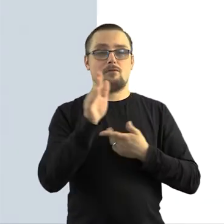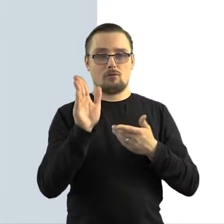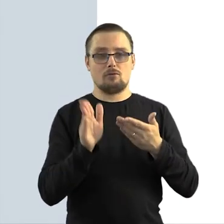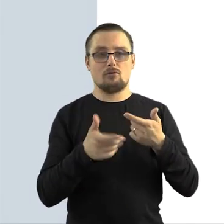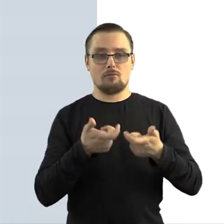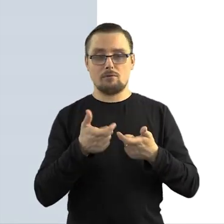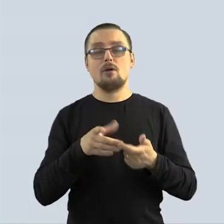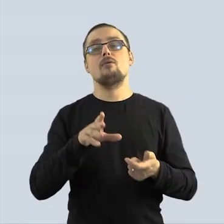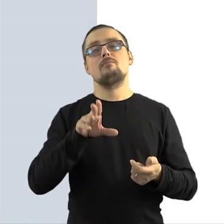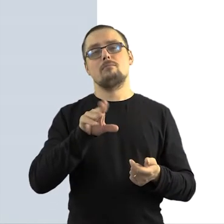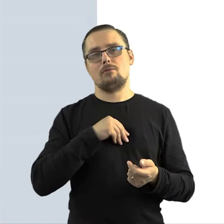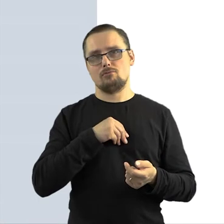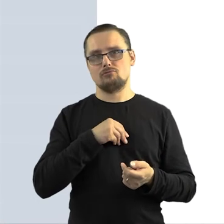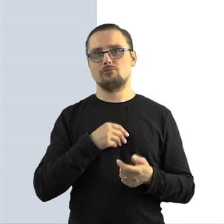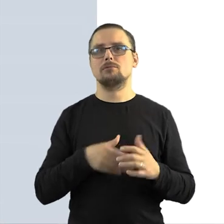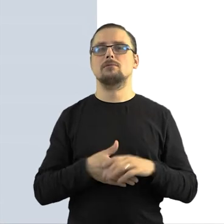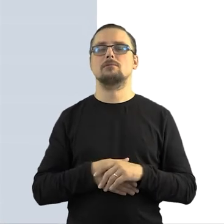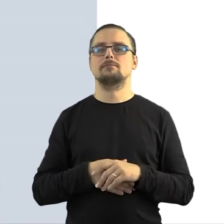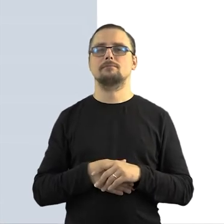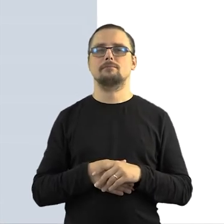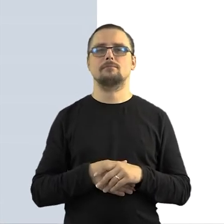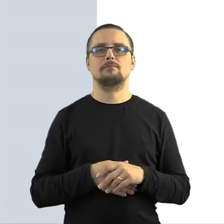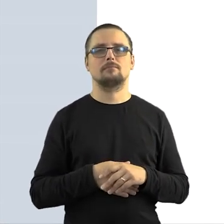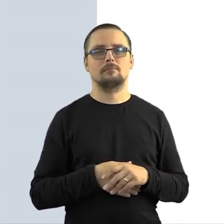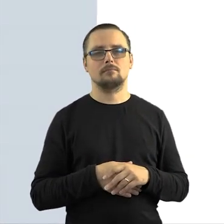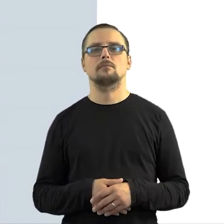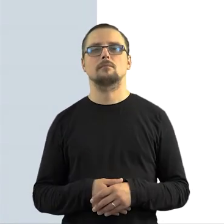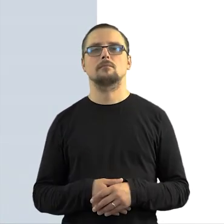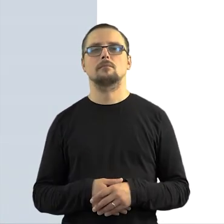I jak najbardziej mogą Państwo taką wystawę zorganizować.